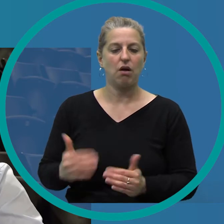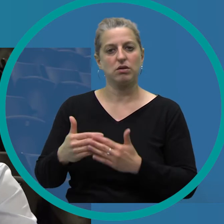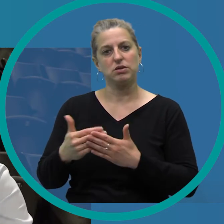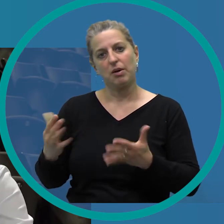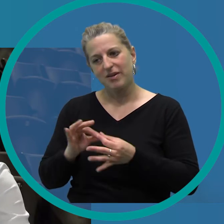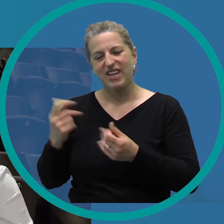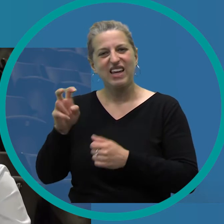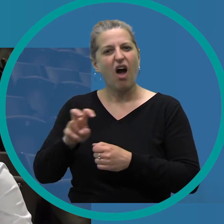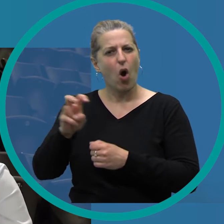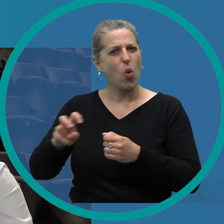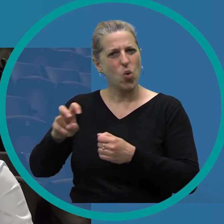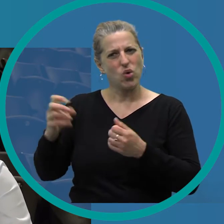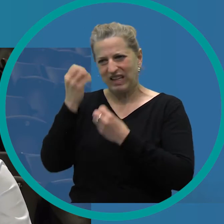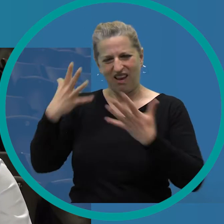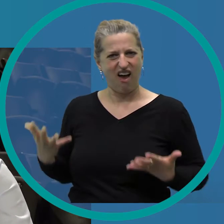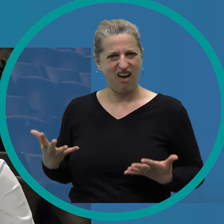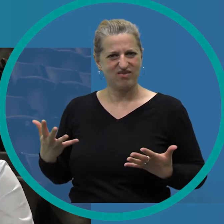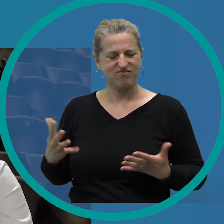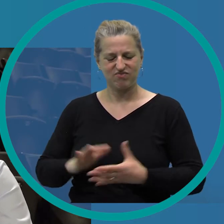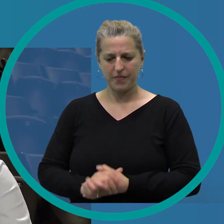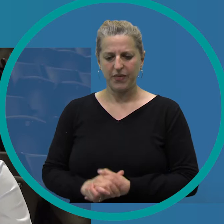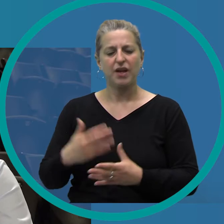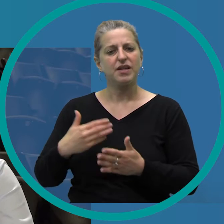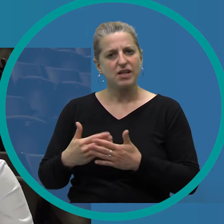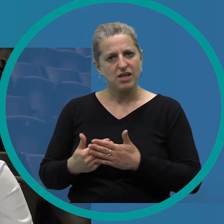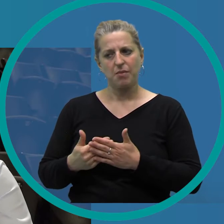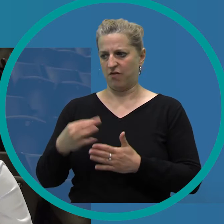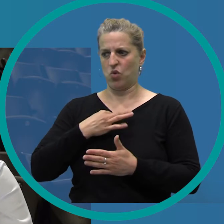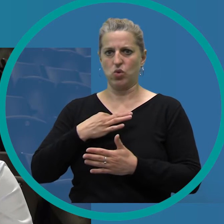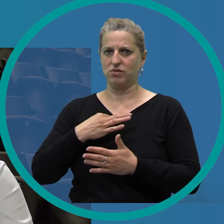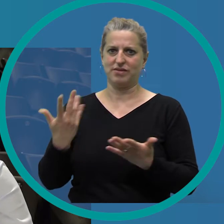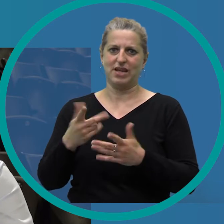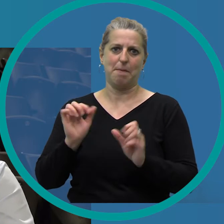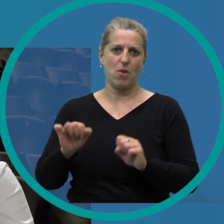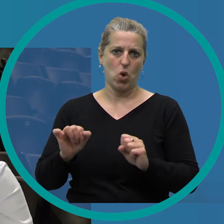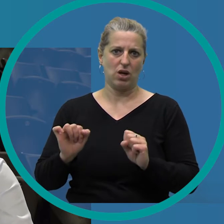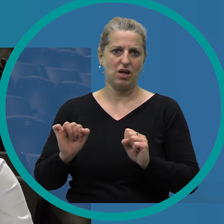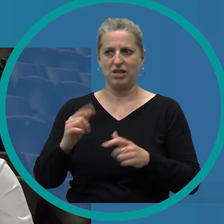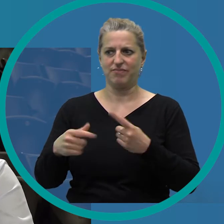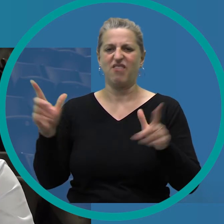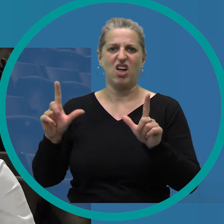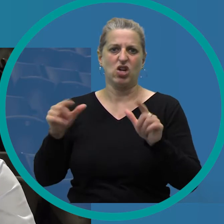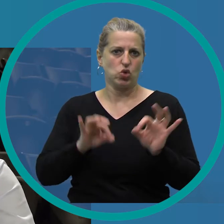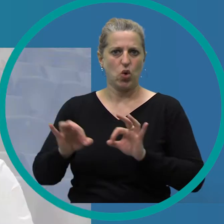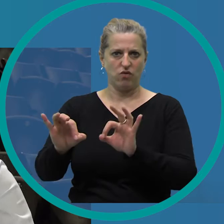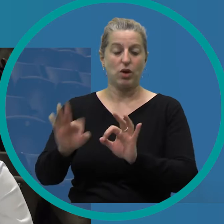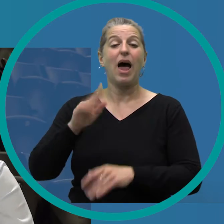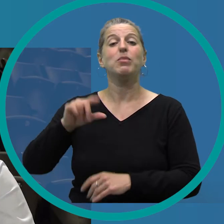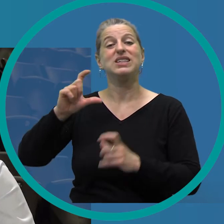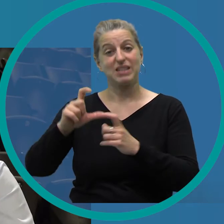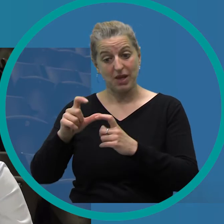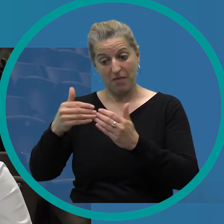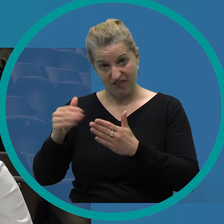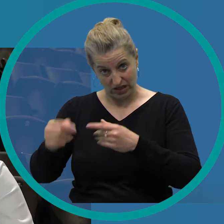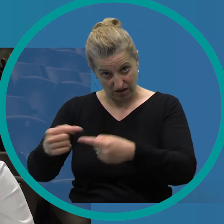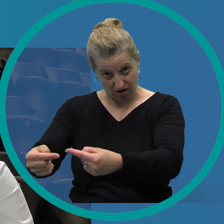bewegen wir uns in so einer Grauzone. Und insofern ist es für uns im Moment einfach keine Option, irgendwas zu veranstalten. Ab September